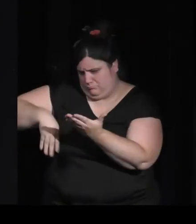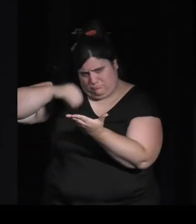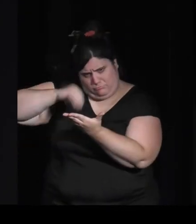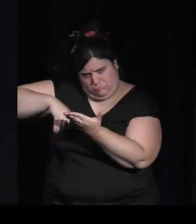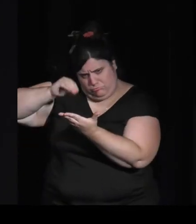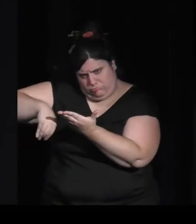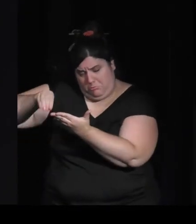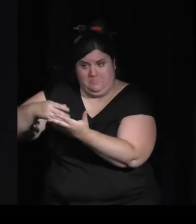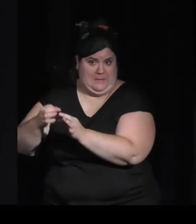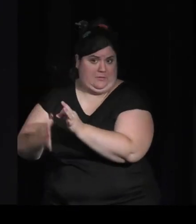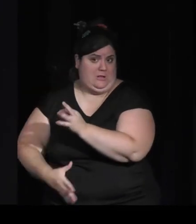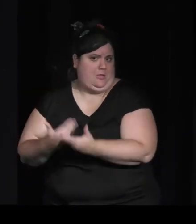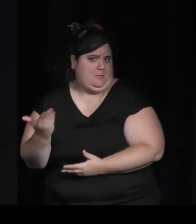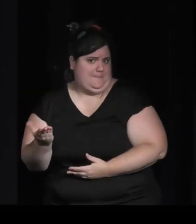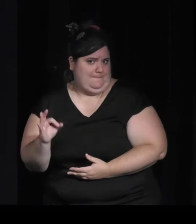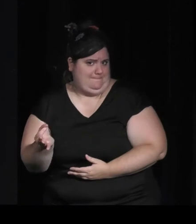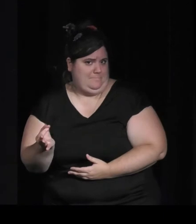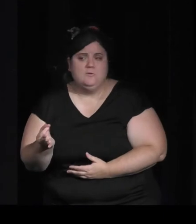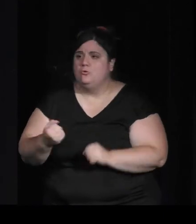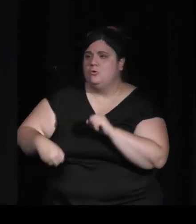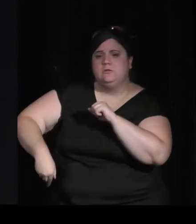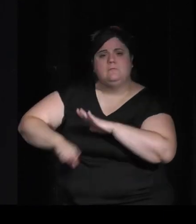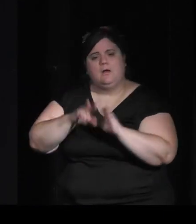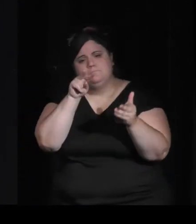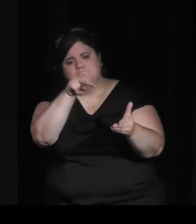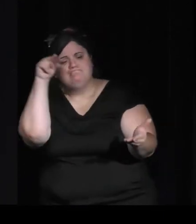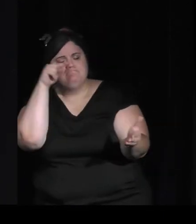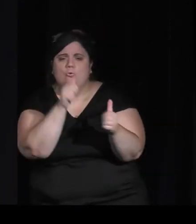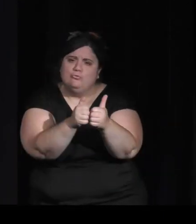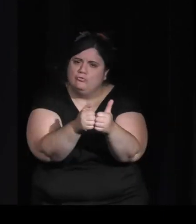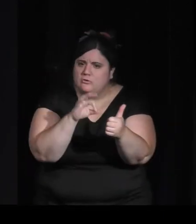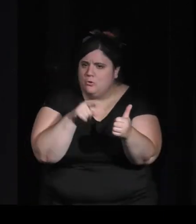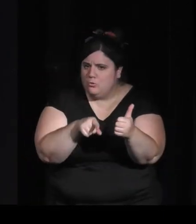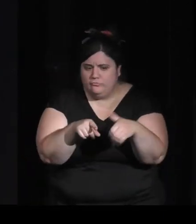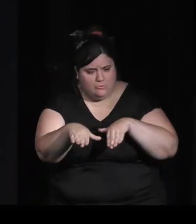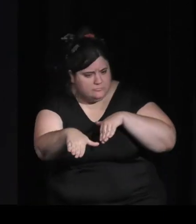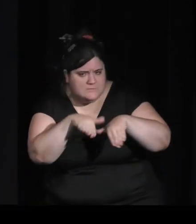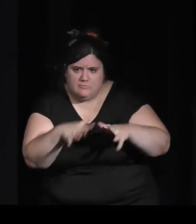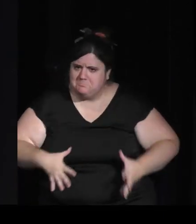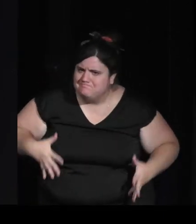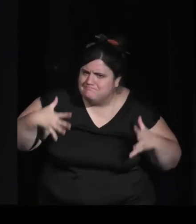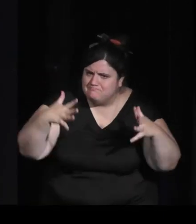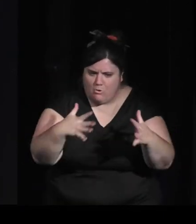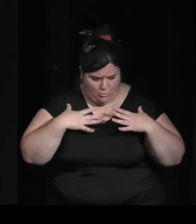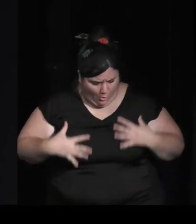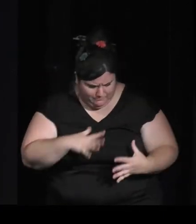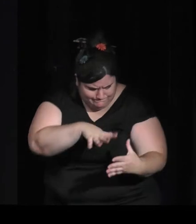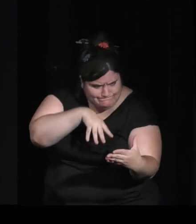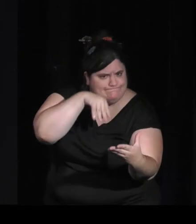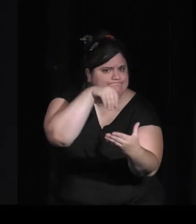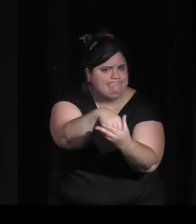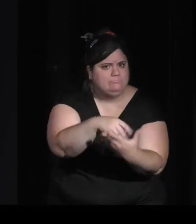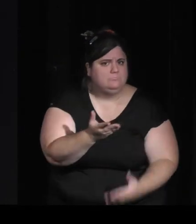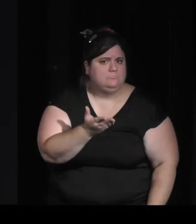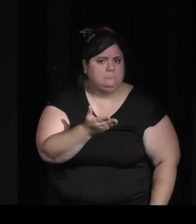on a une vision qui est tout à fait juste du jeu vidéo comme des dispositifs d'engagement moteur très forts.'est-à au fond, c'est même l'histoire du jeu